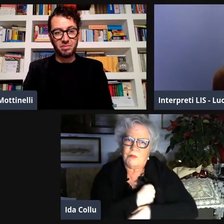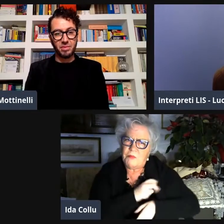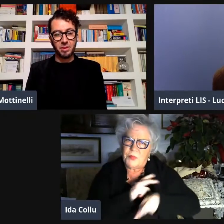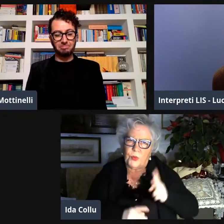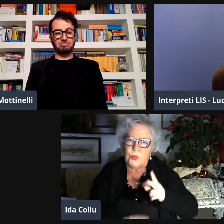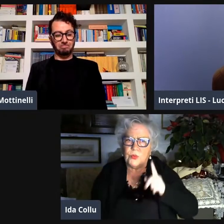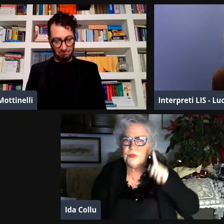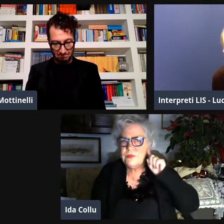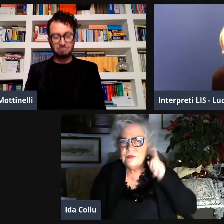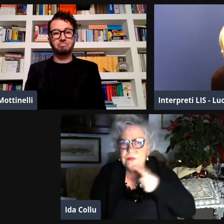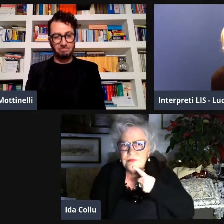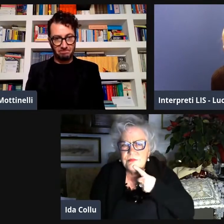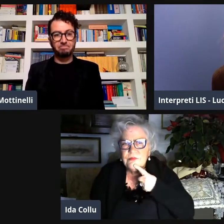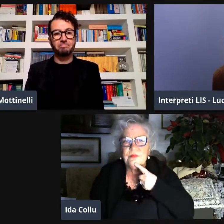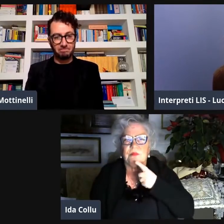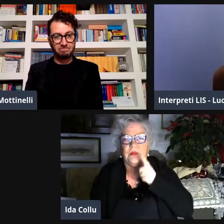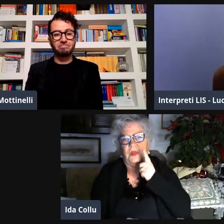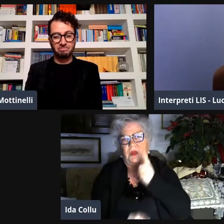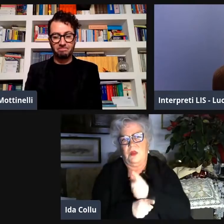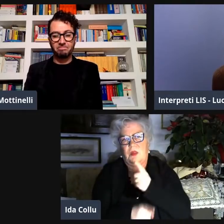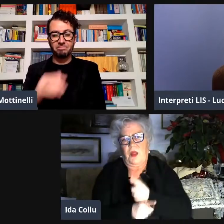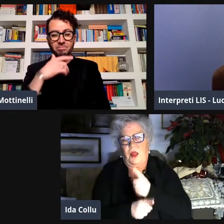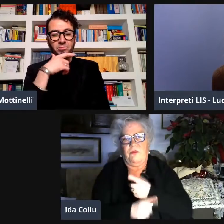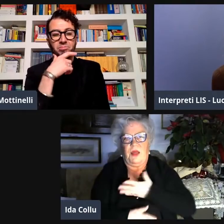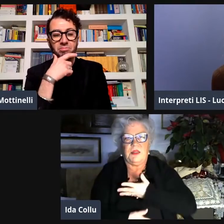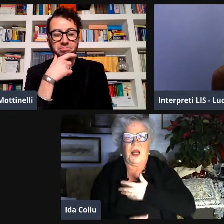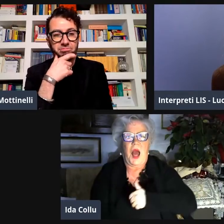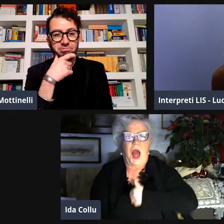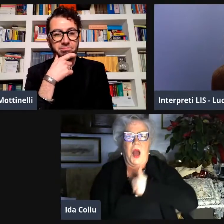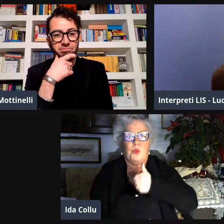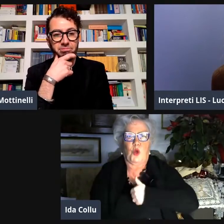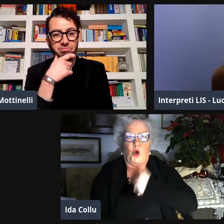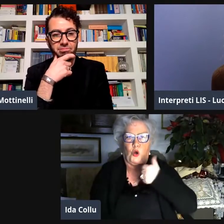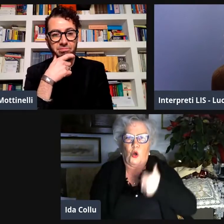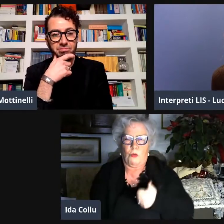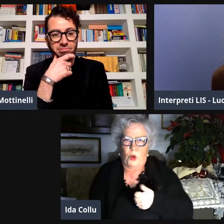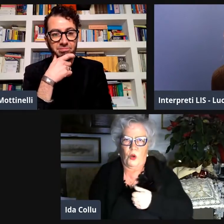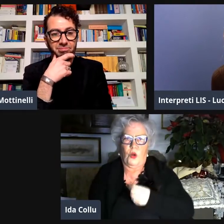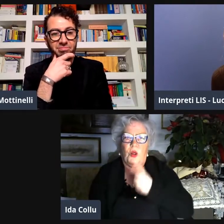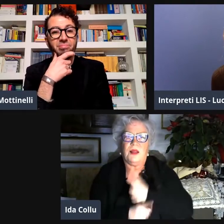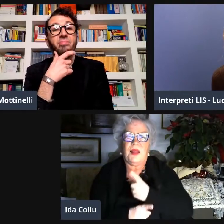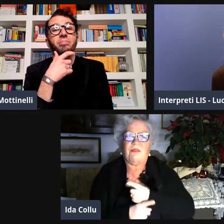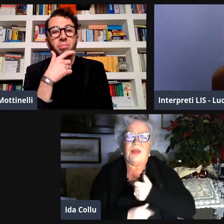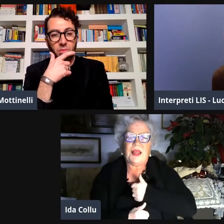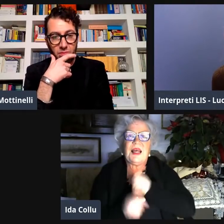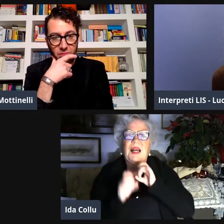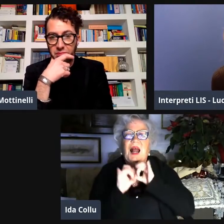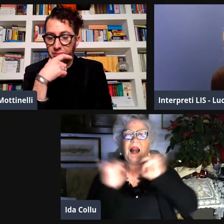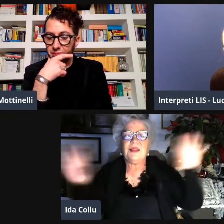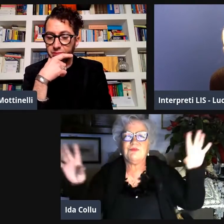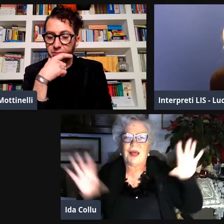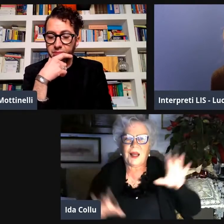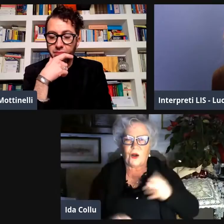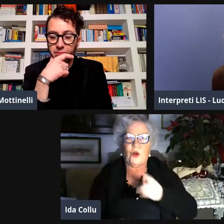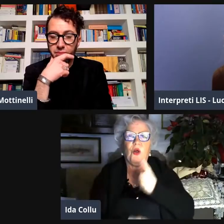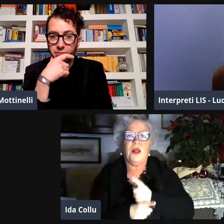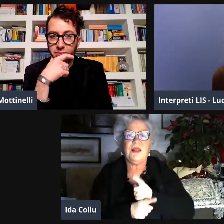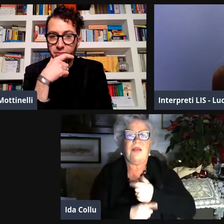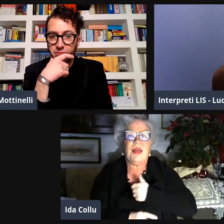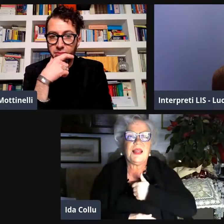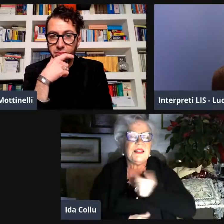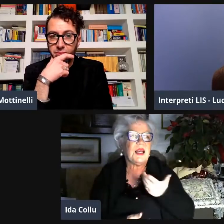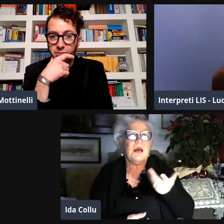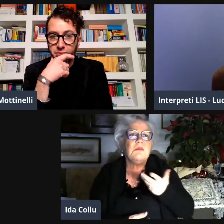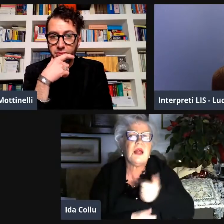Lui era molto rigido. E lui riteneva che i sordi dovessero essere autonomi.